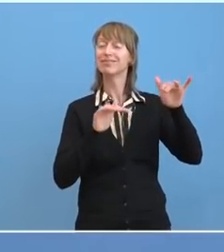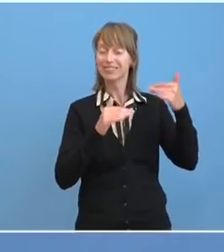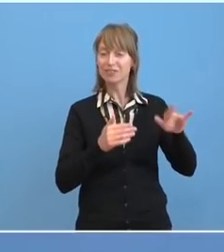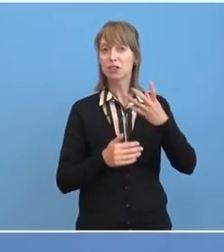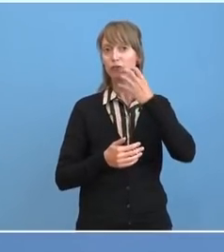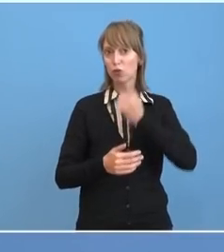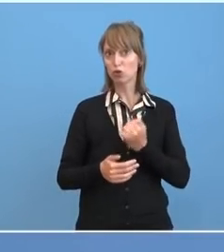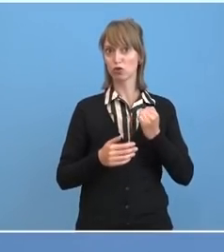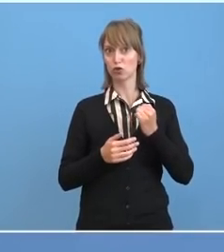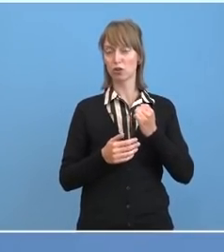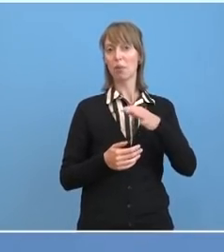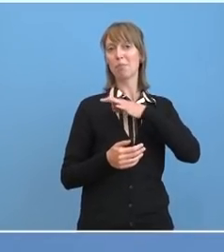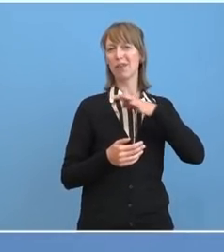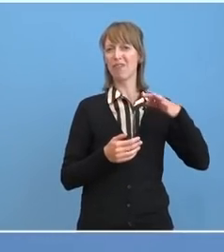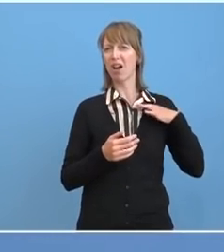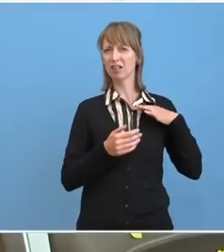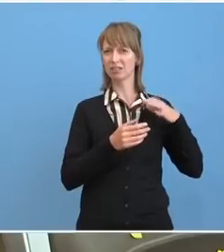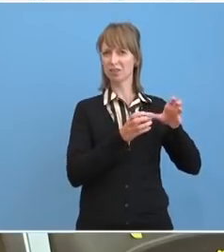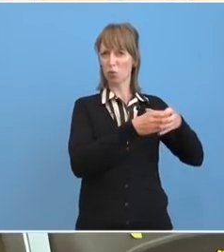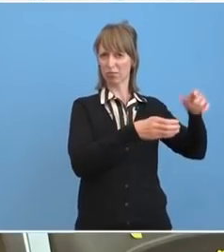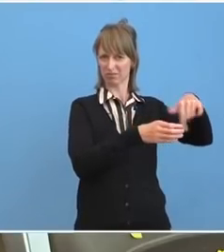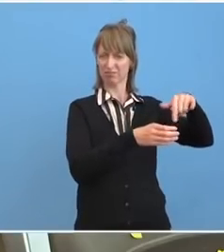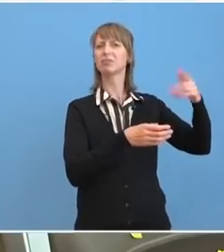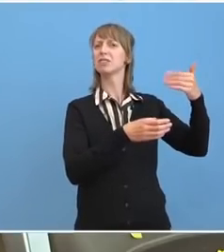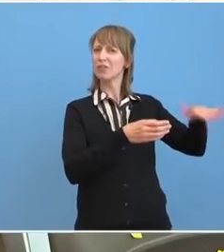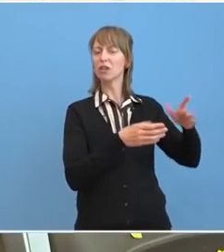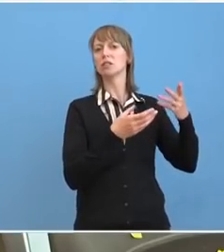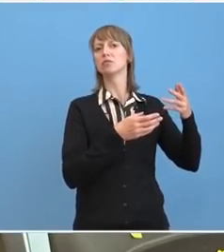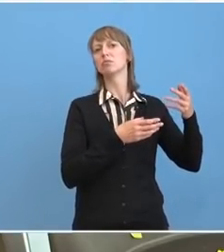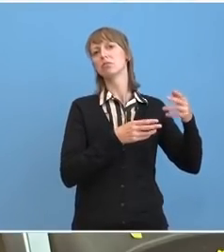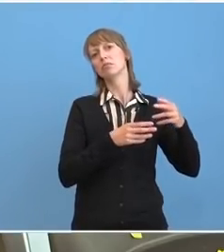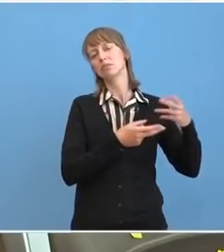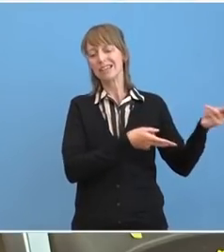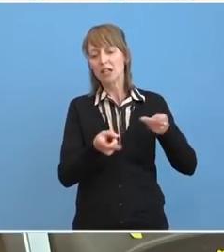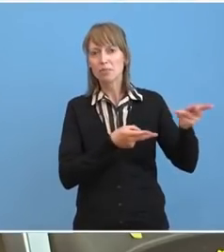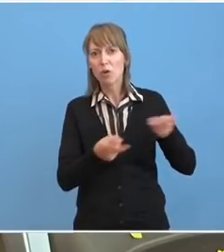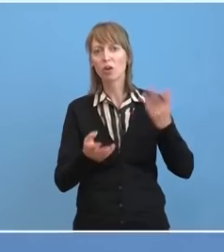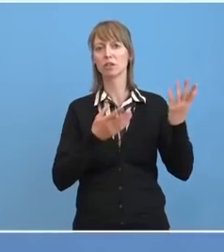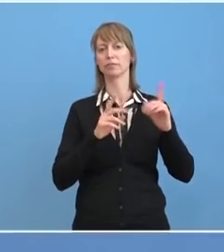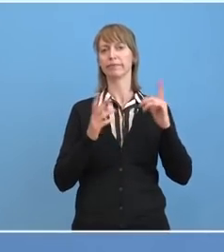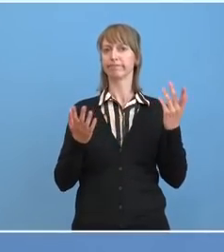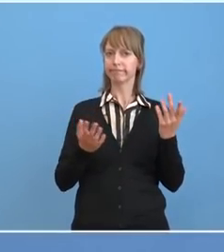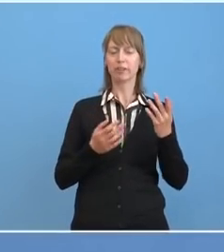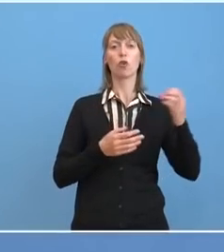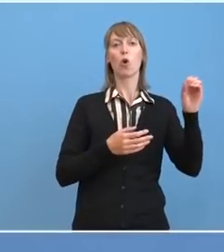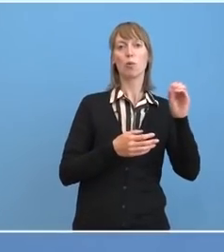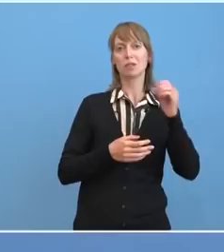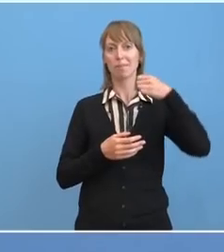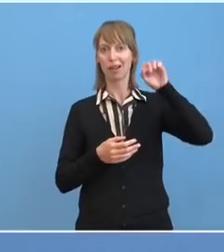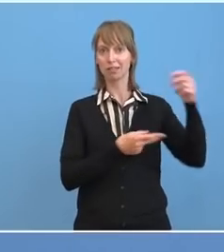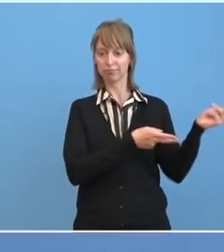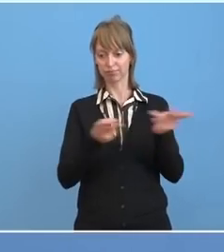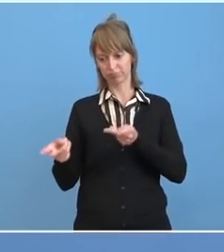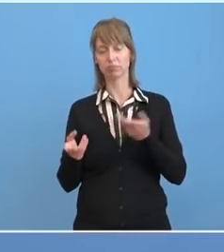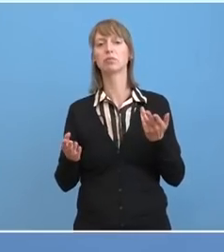von privater Seite organisiert worden, wie auch die Unterbringung in der Charité. Aus unserer Sicht war es klar, dass es da eine